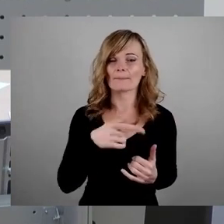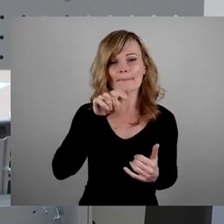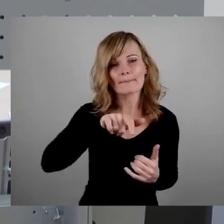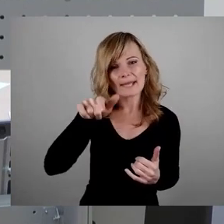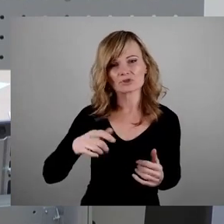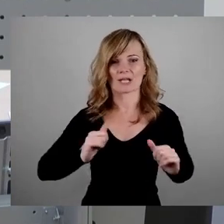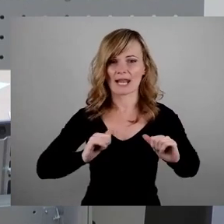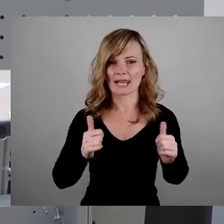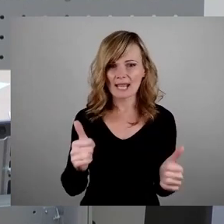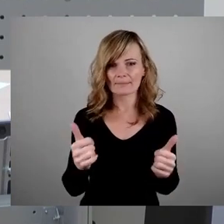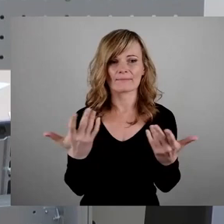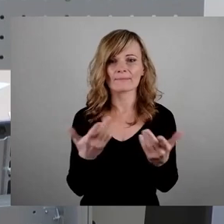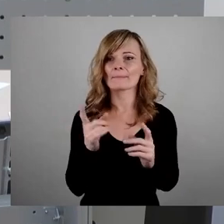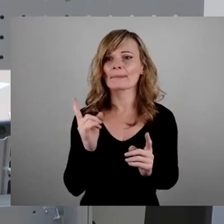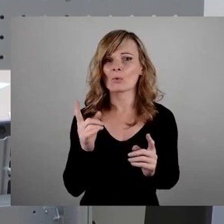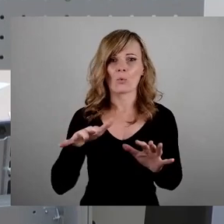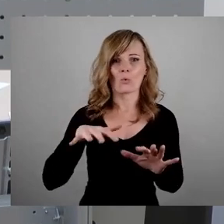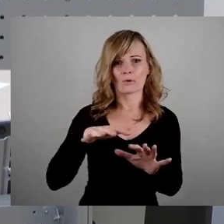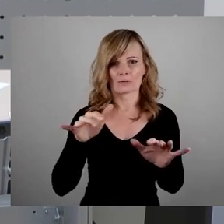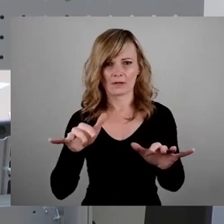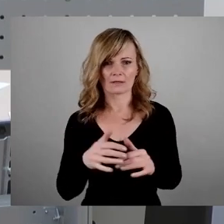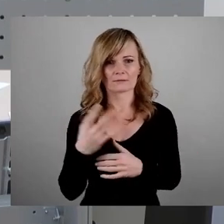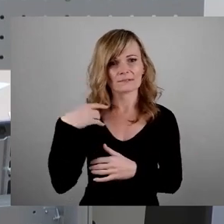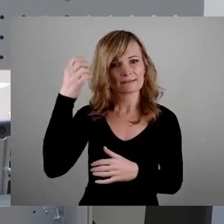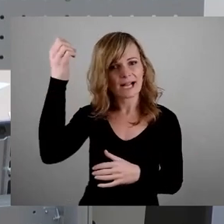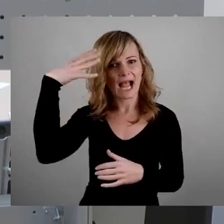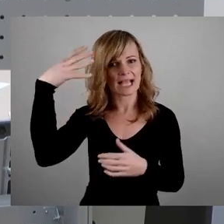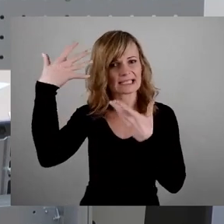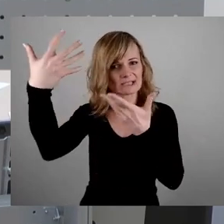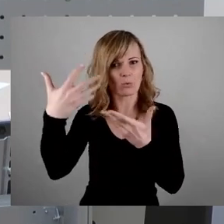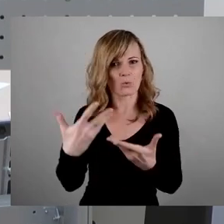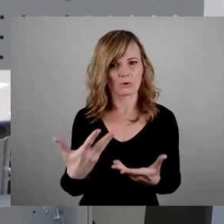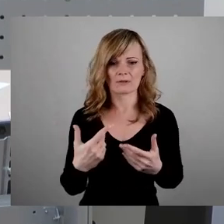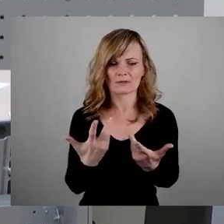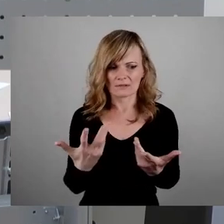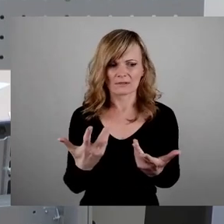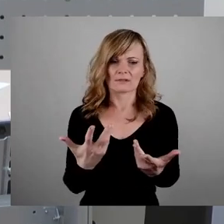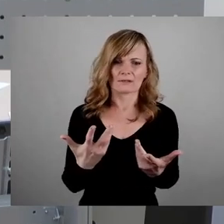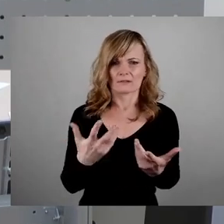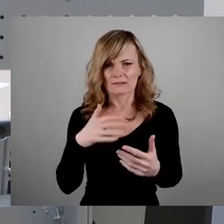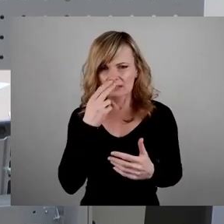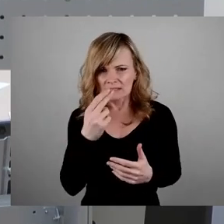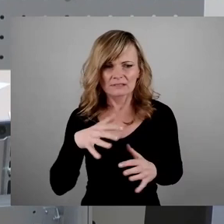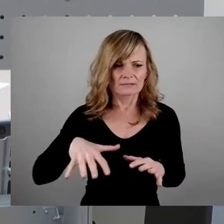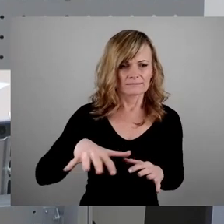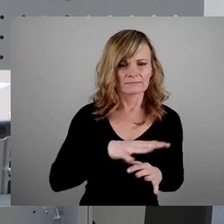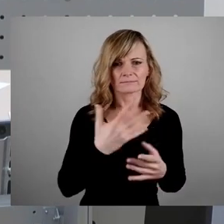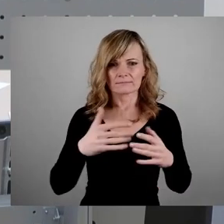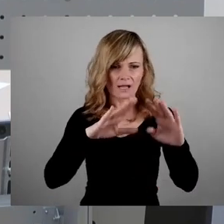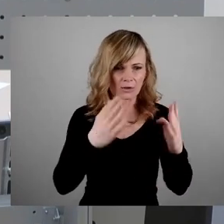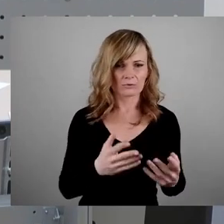bedroht wird. In diesem Geist ist die Stadt nach dem Krieg, im Straßenbild in zerstörten und fehlenden Gebäuden